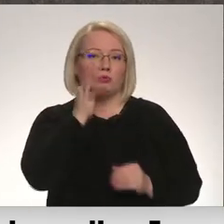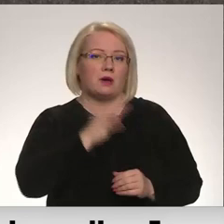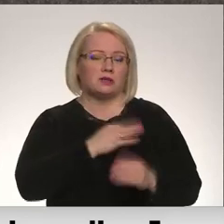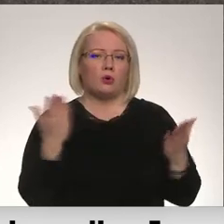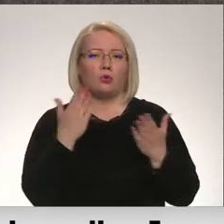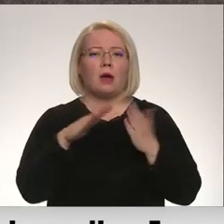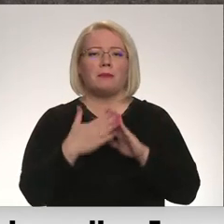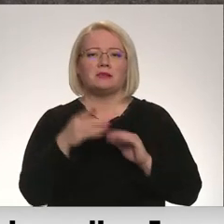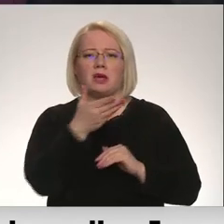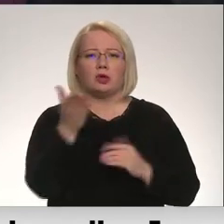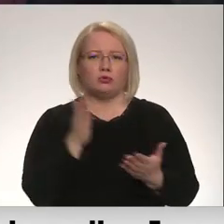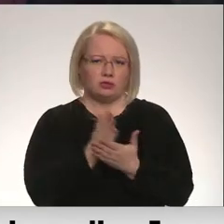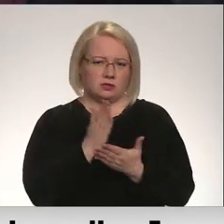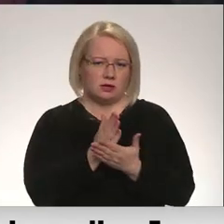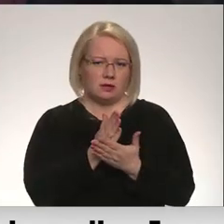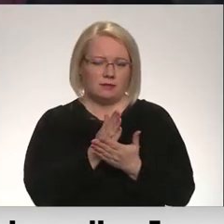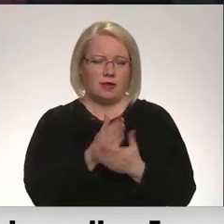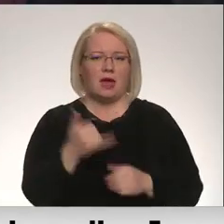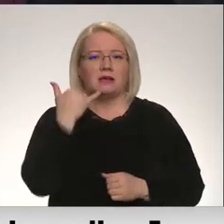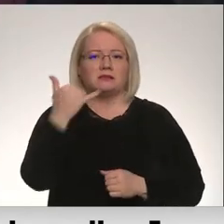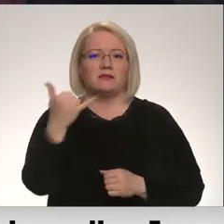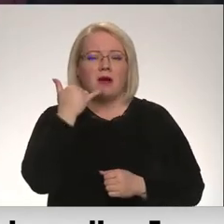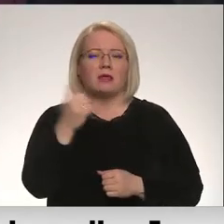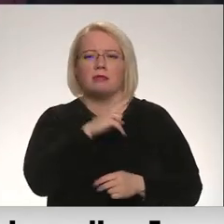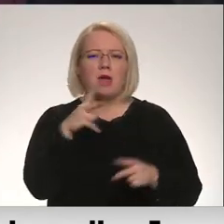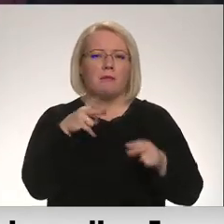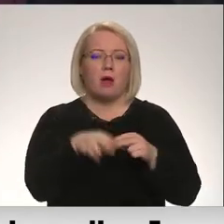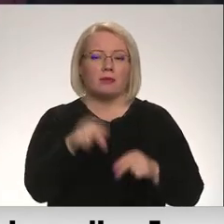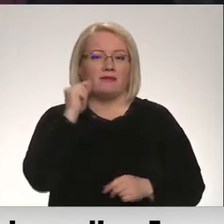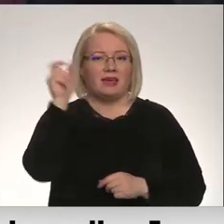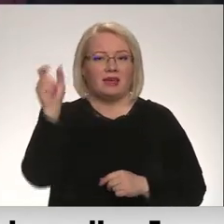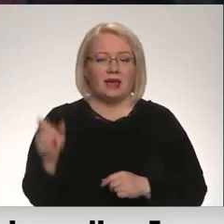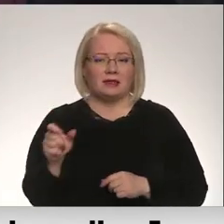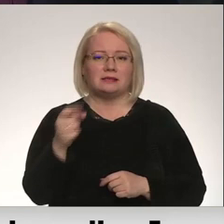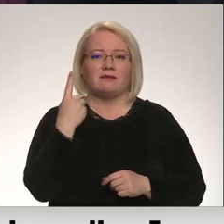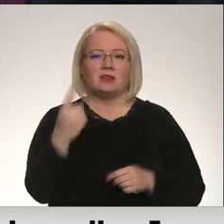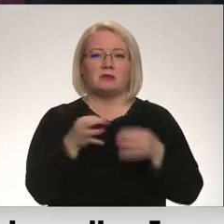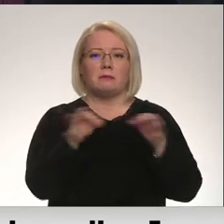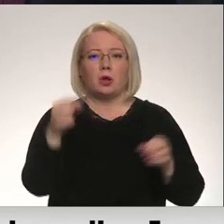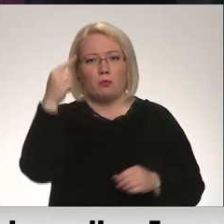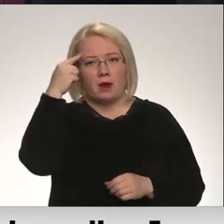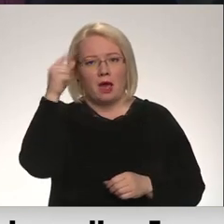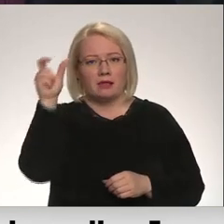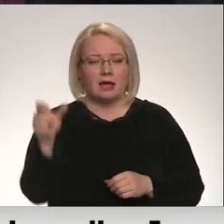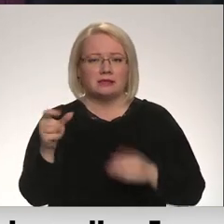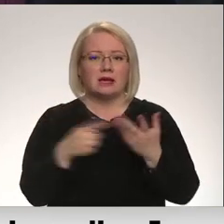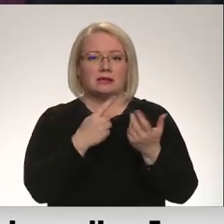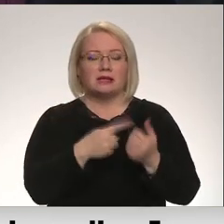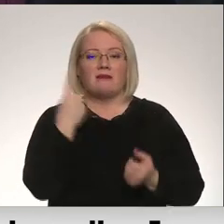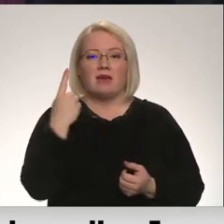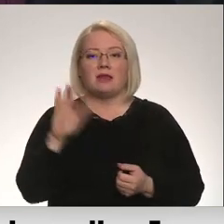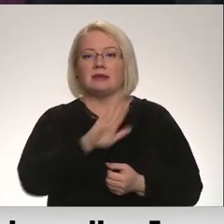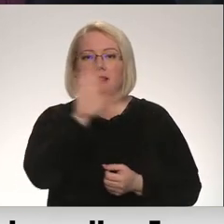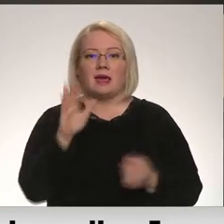kurā pilsētā jūs atrodaties? Tālruņa zvana nepārtraukti. Vitalijas Jākauļevas ir viens no brīvprātīgiem, kurš atskaitījis, ka dienas